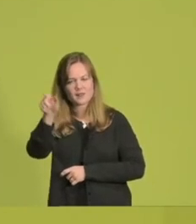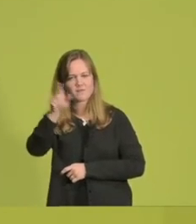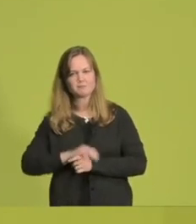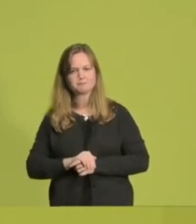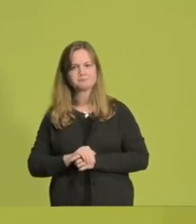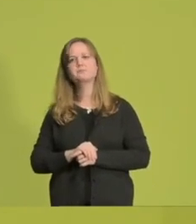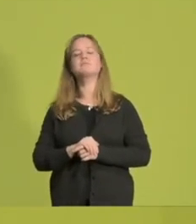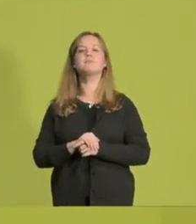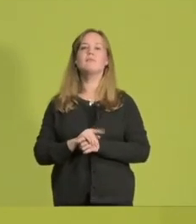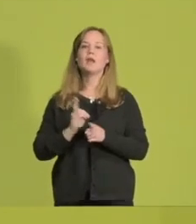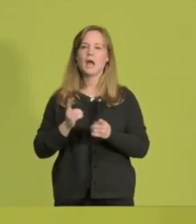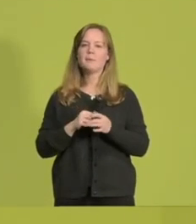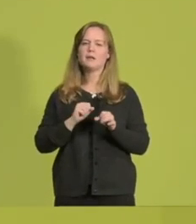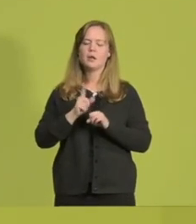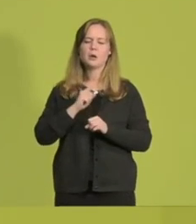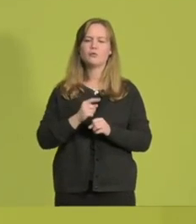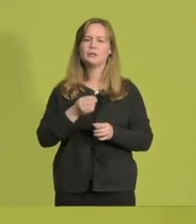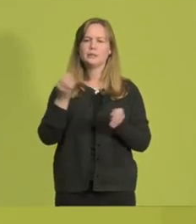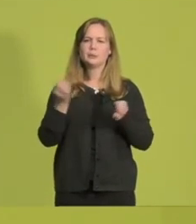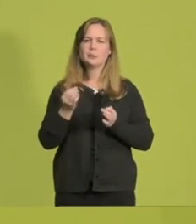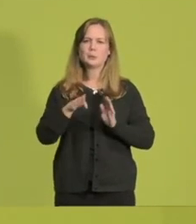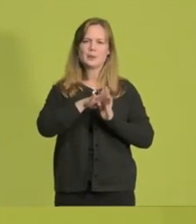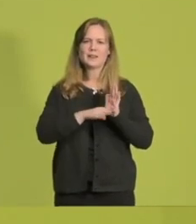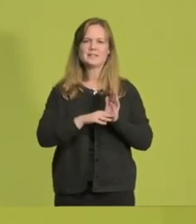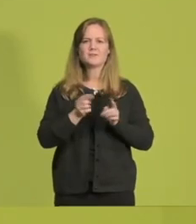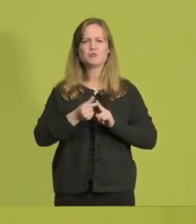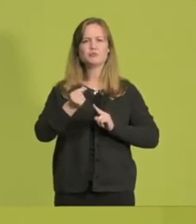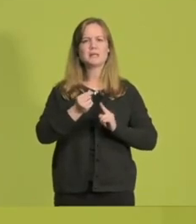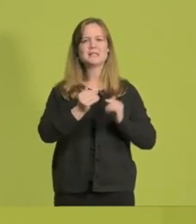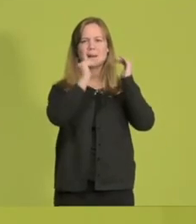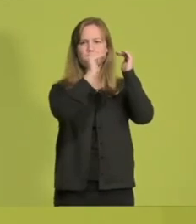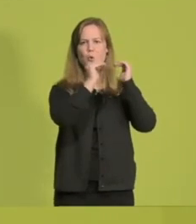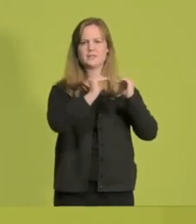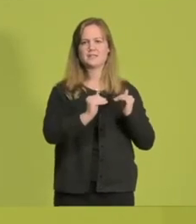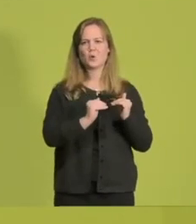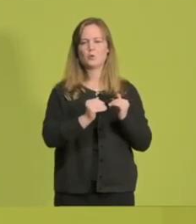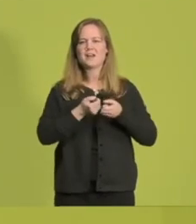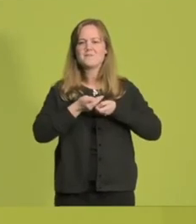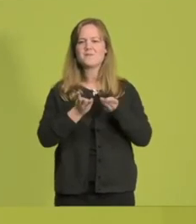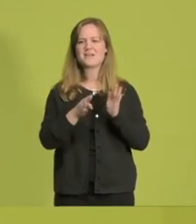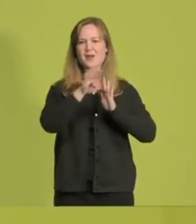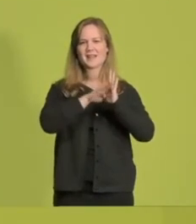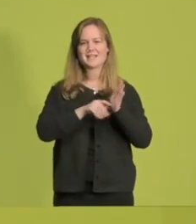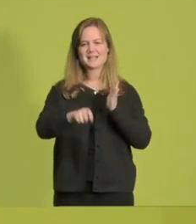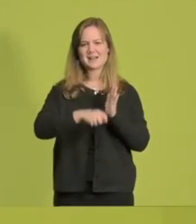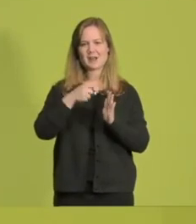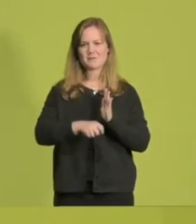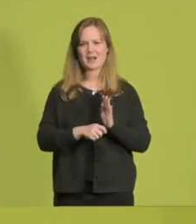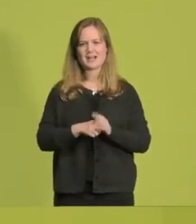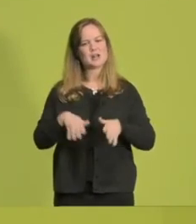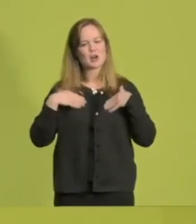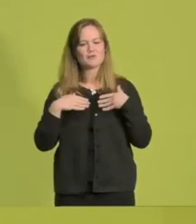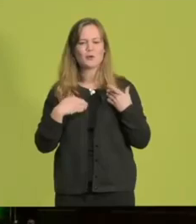ich glaube, es täte auch einer Grünen Liste gut, dass in den Spitzenpositionen eine vielfältige Liste gewählt wird. Und ich würde mich freuen, wenn ihr mir